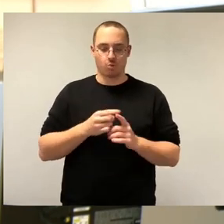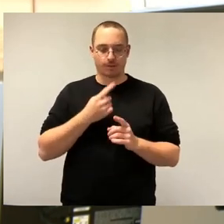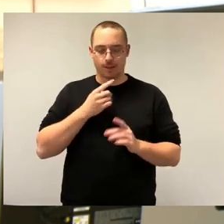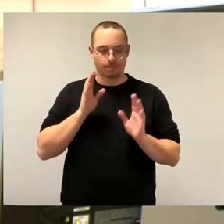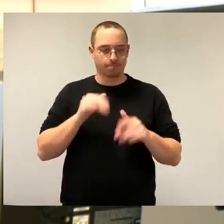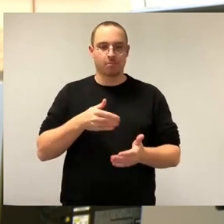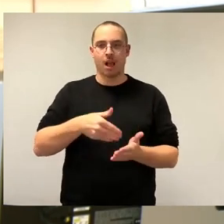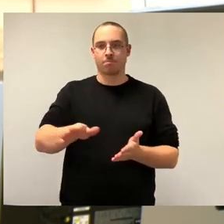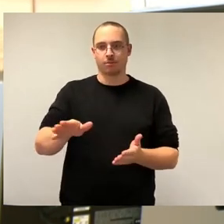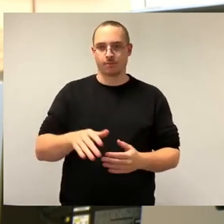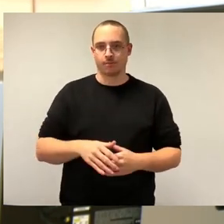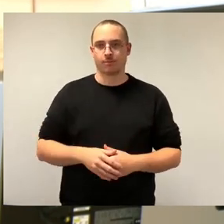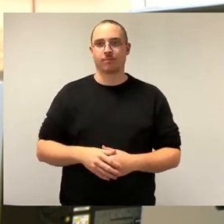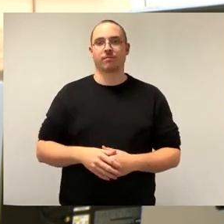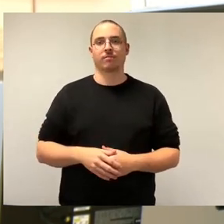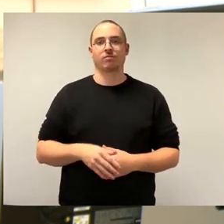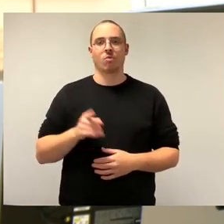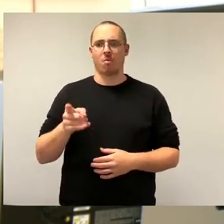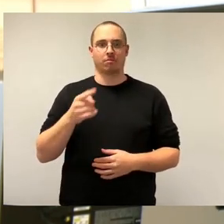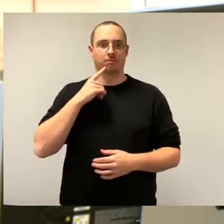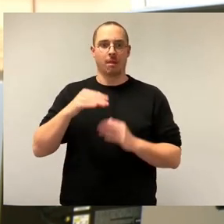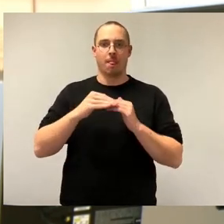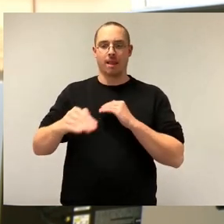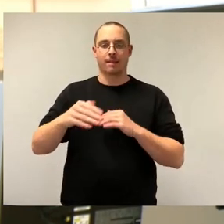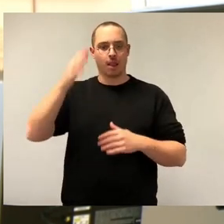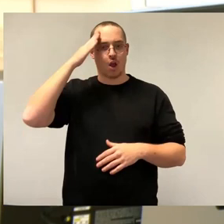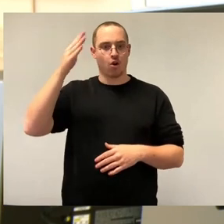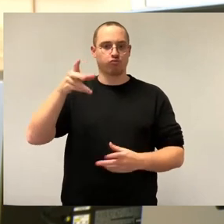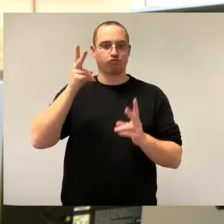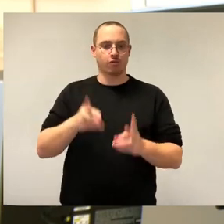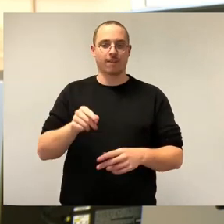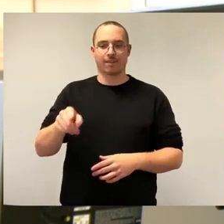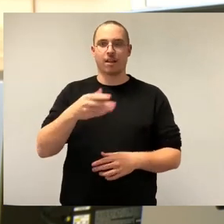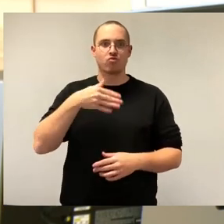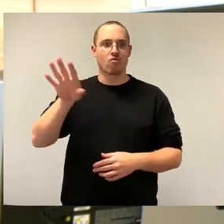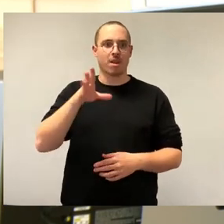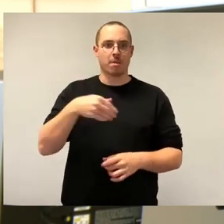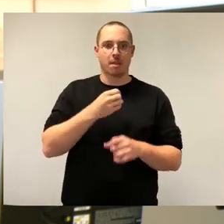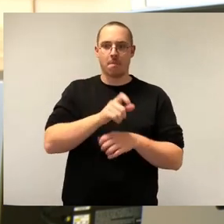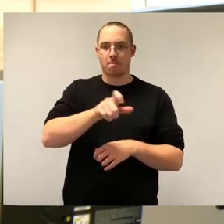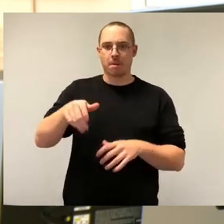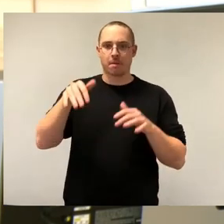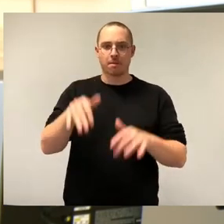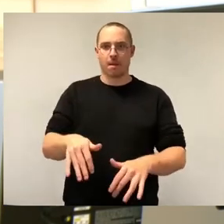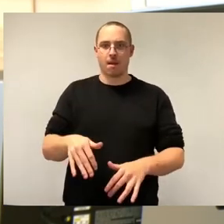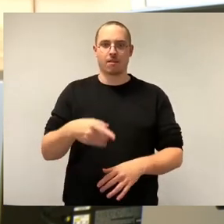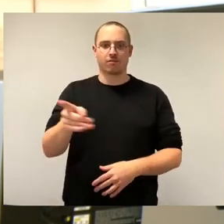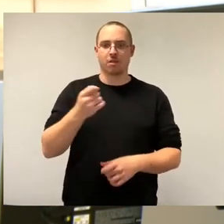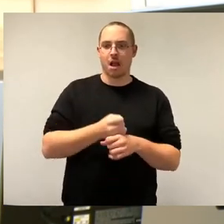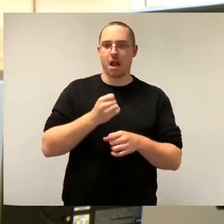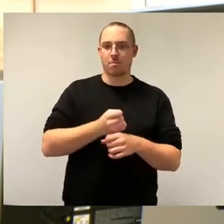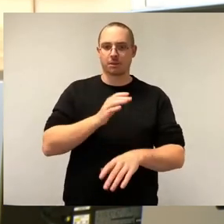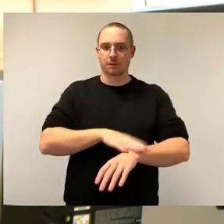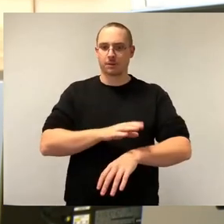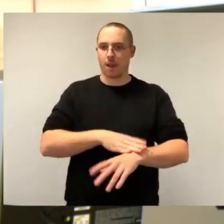zu viele Mitarbeiter hat, denen offensichtlich zu viel Arbeitszeit zur Verfügung steht, um unsinniges Papier zu produzieren. Warum? Es